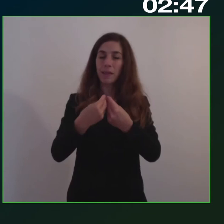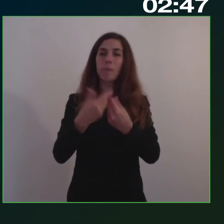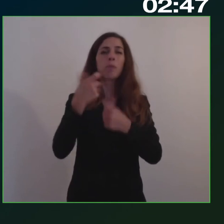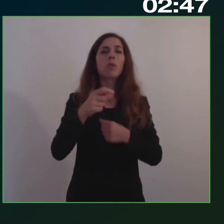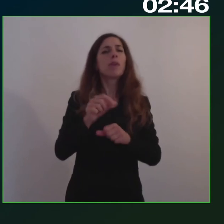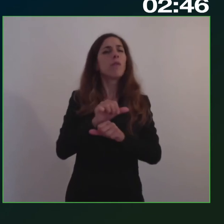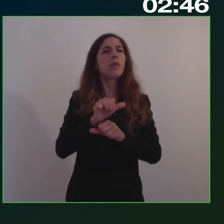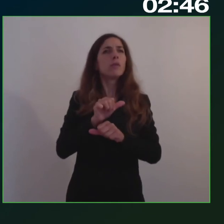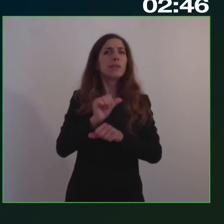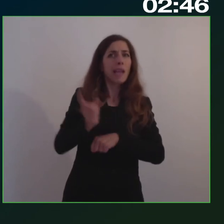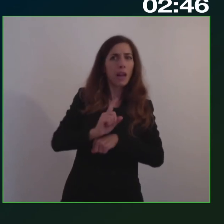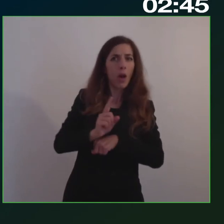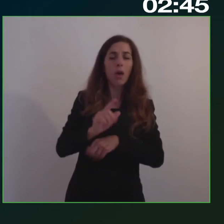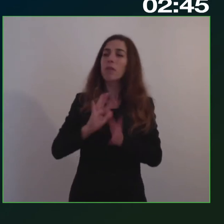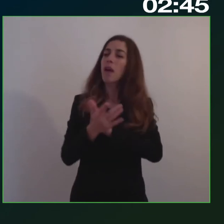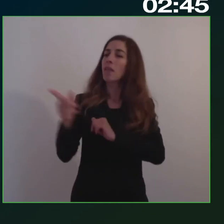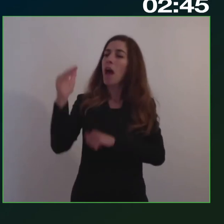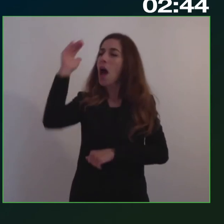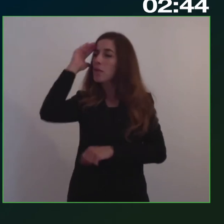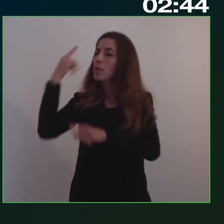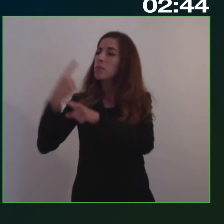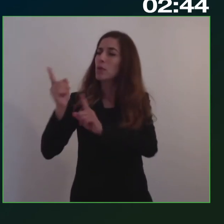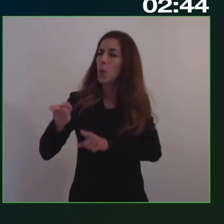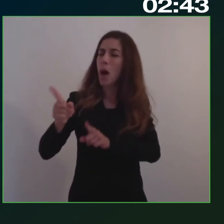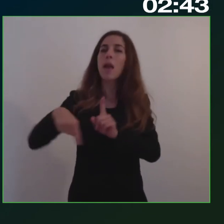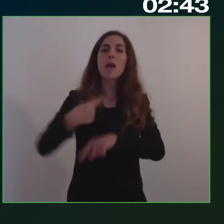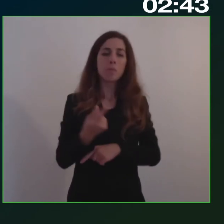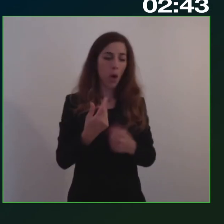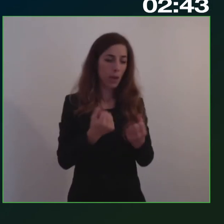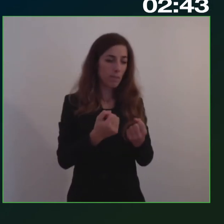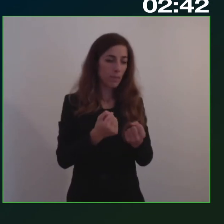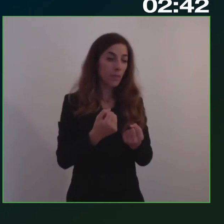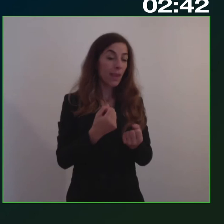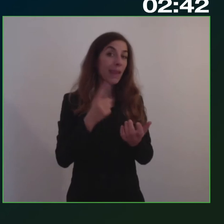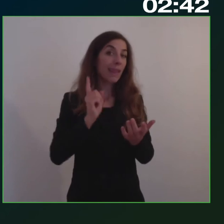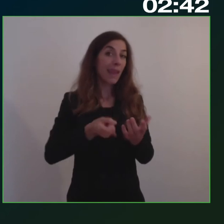costretti a non tenerne conto così come sarebbe necessario fare.